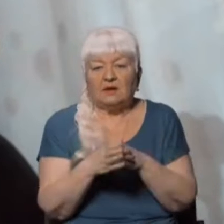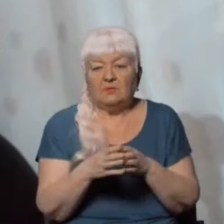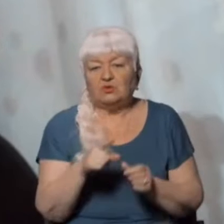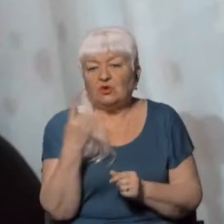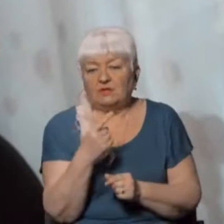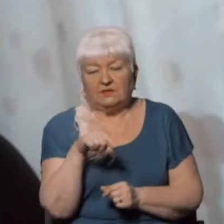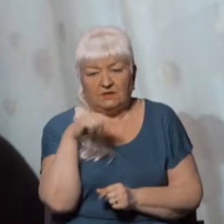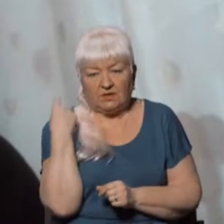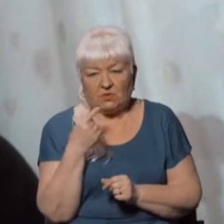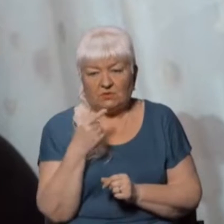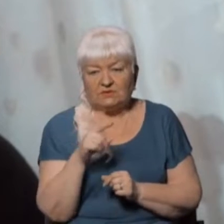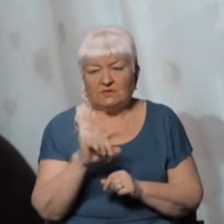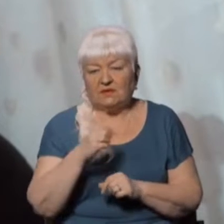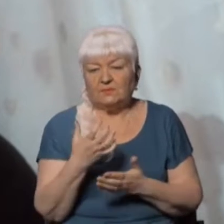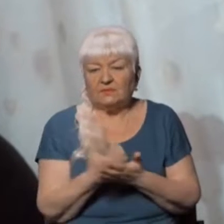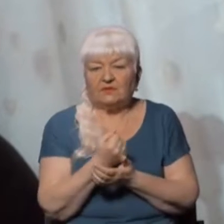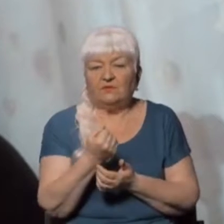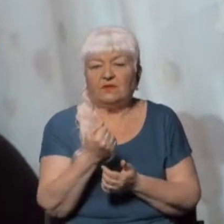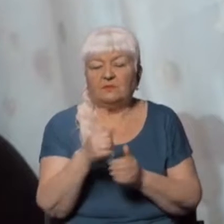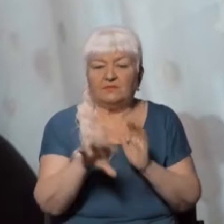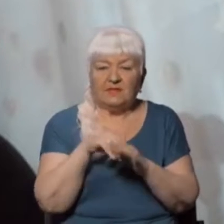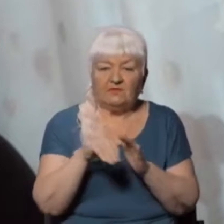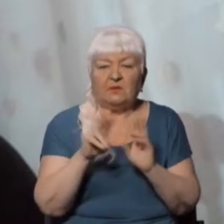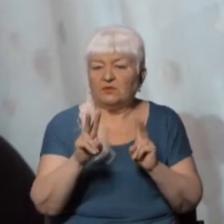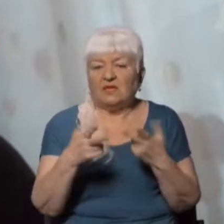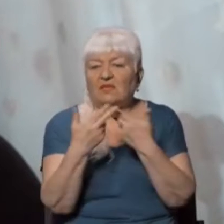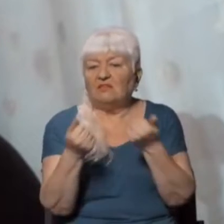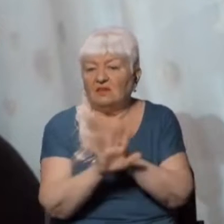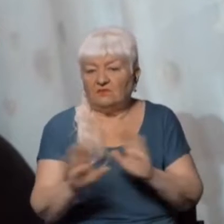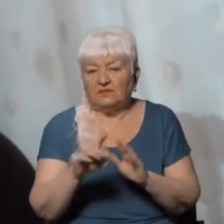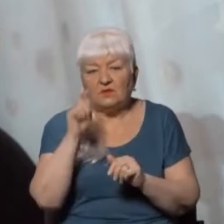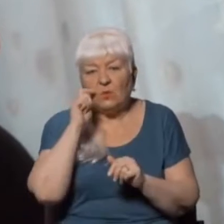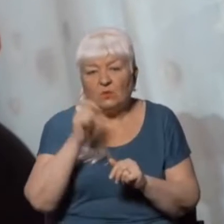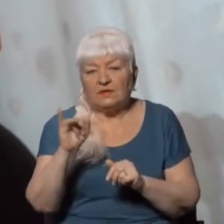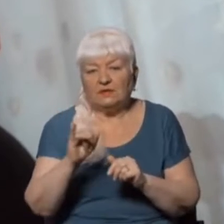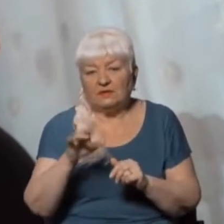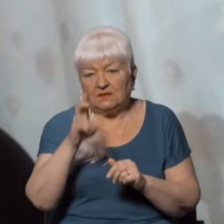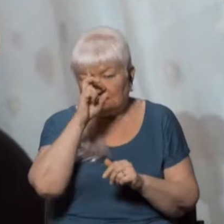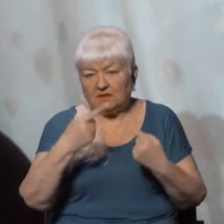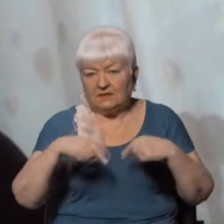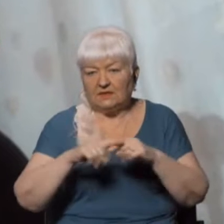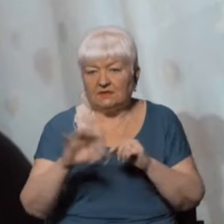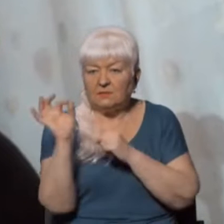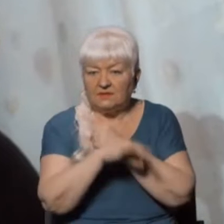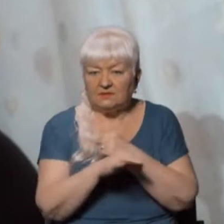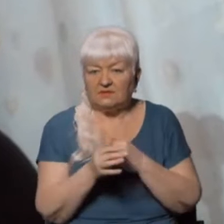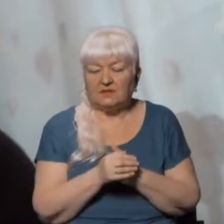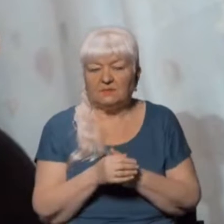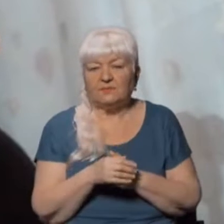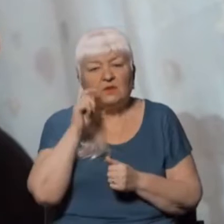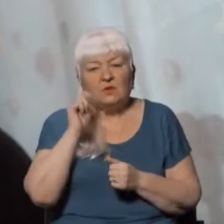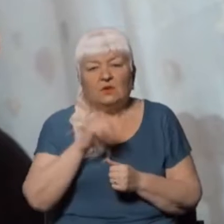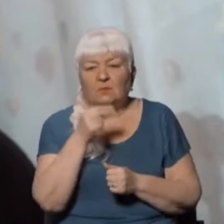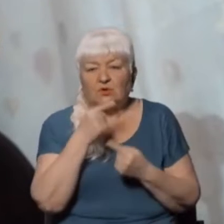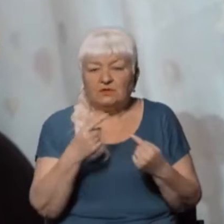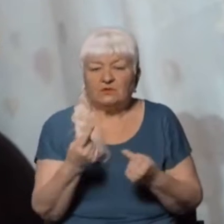організованих Росією виборах, які не визвали ні в Україні, ні країни Заходу. Перше судно з українським продовольством 1